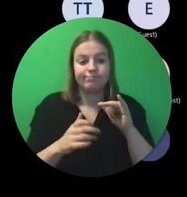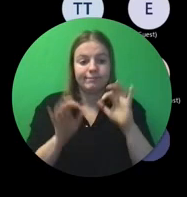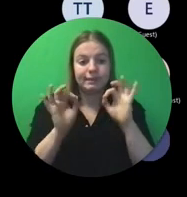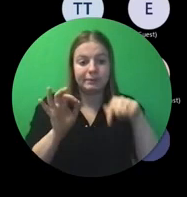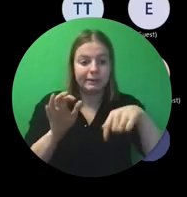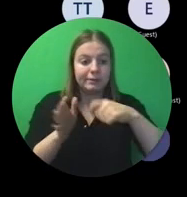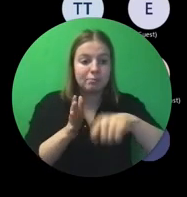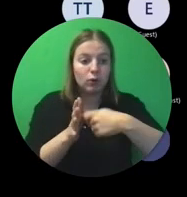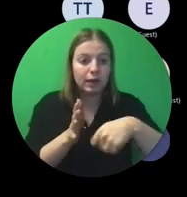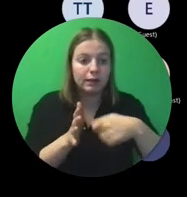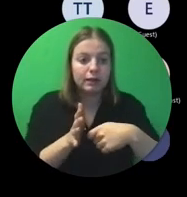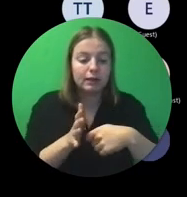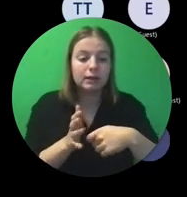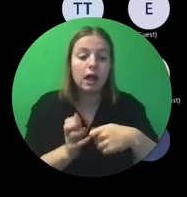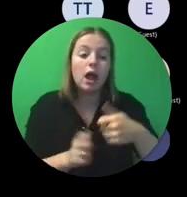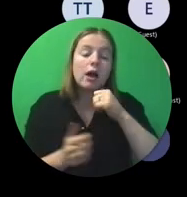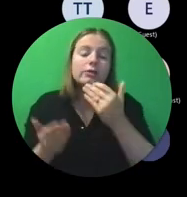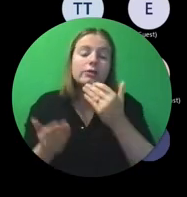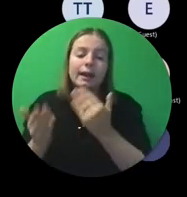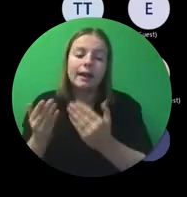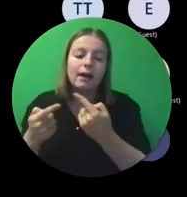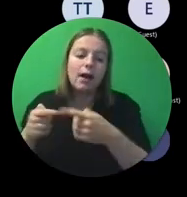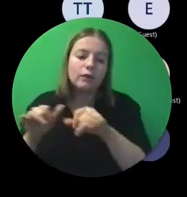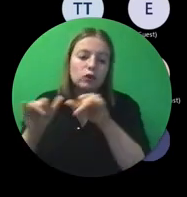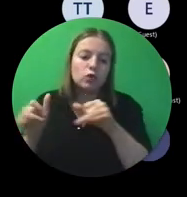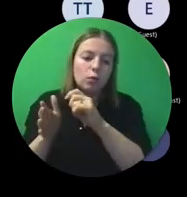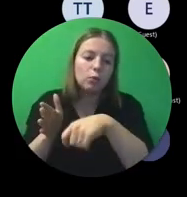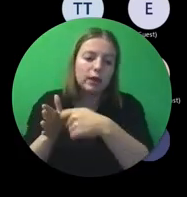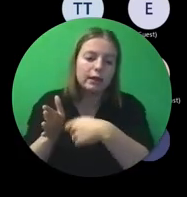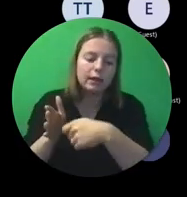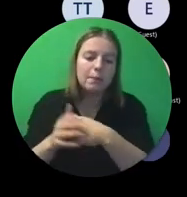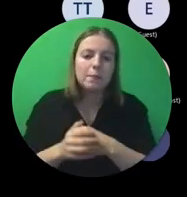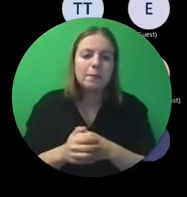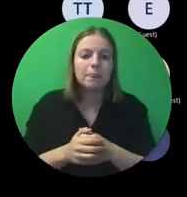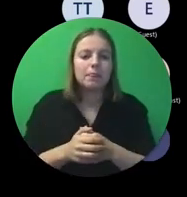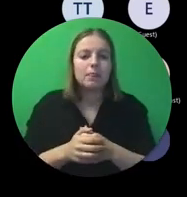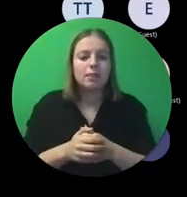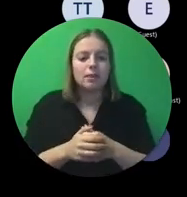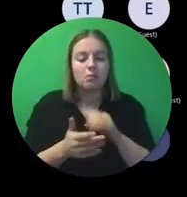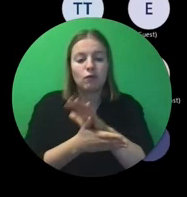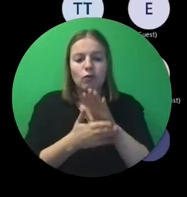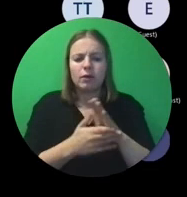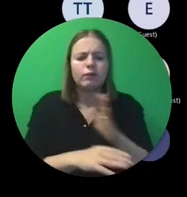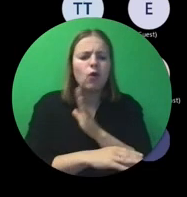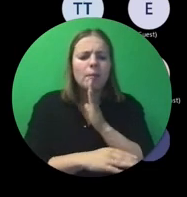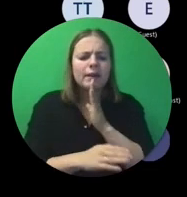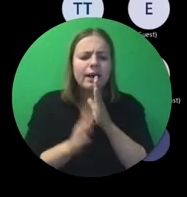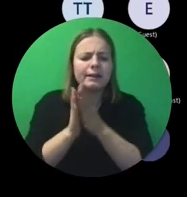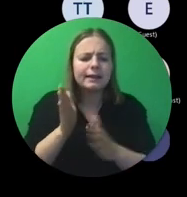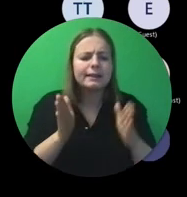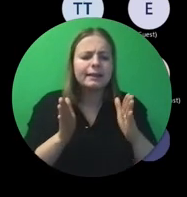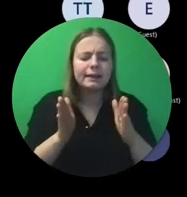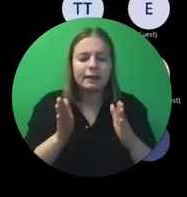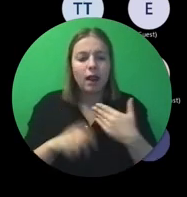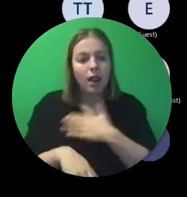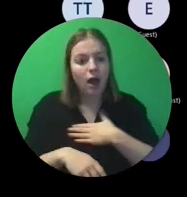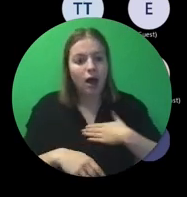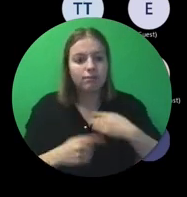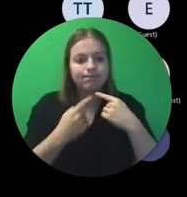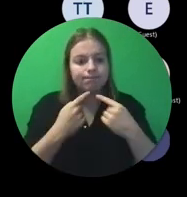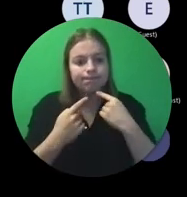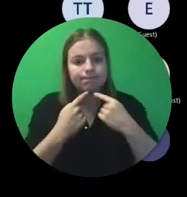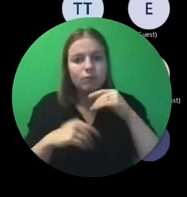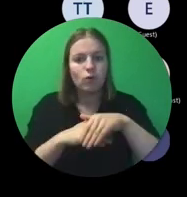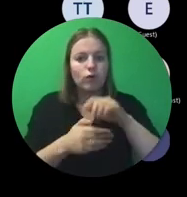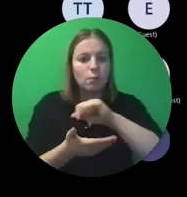projecten. In vergelijking met andere projecten bedoel ik. Als ik kijk naar deze voormiddag, dan ging het heel lang over dat